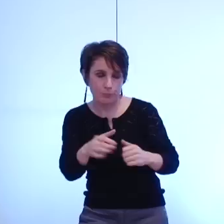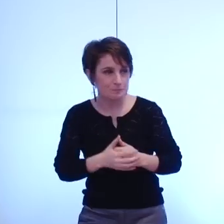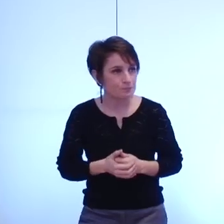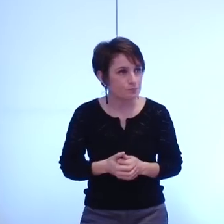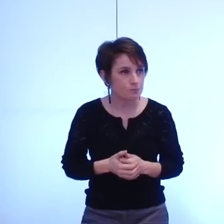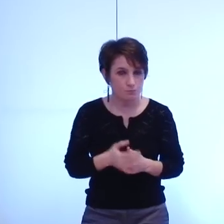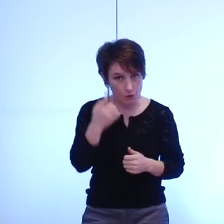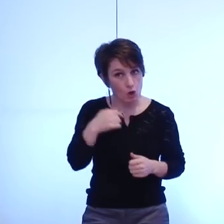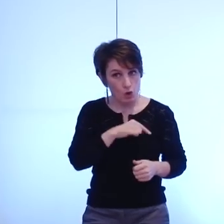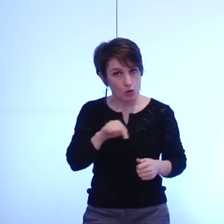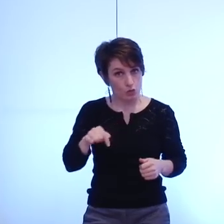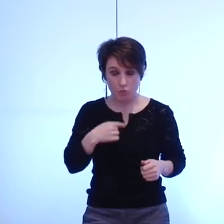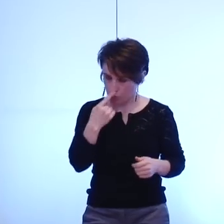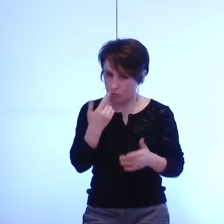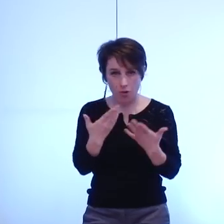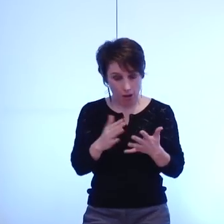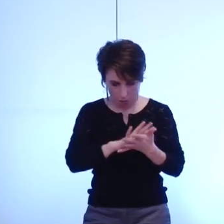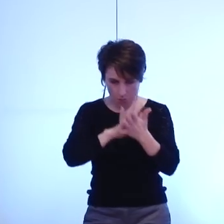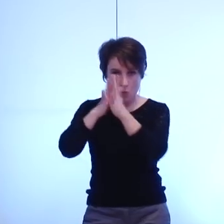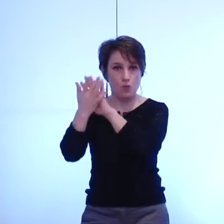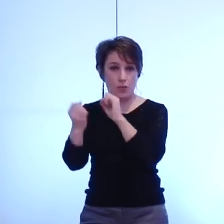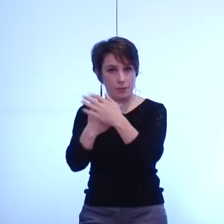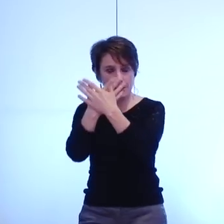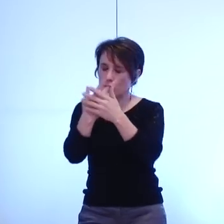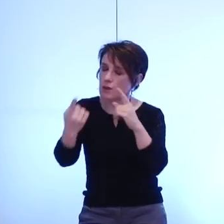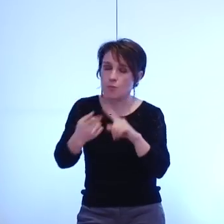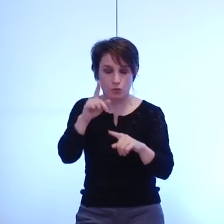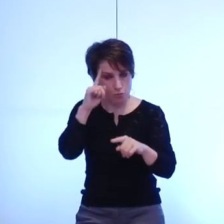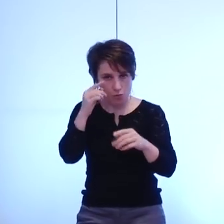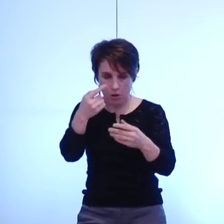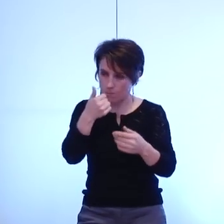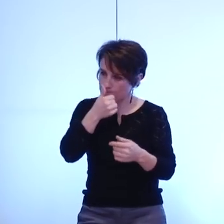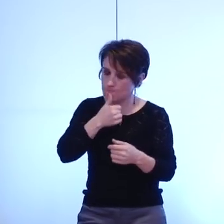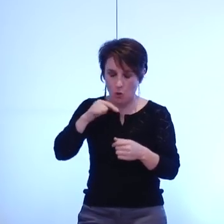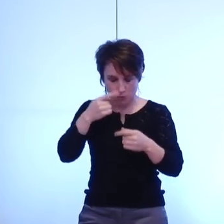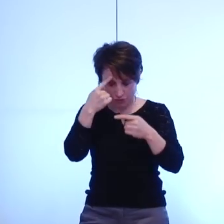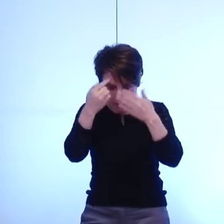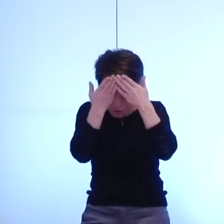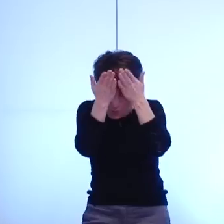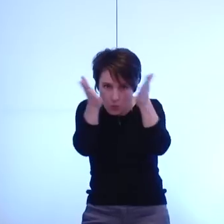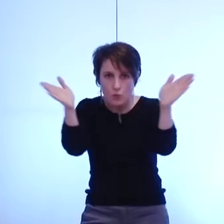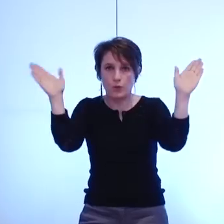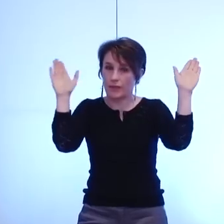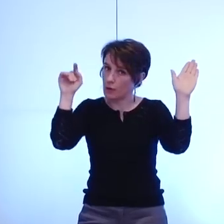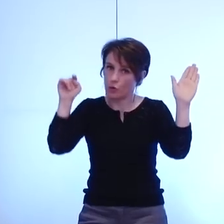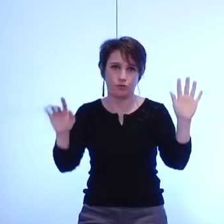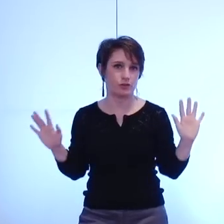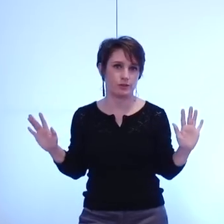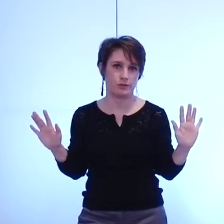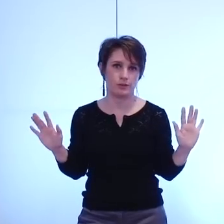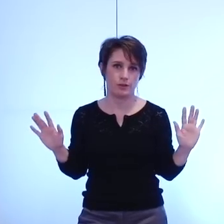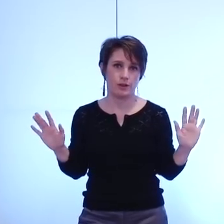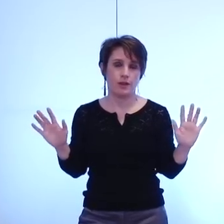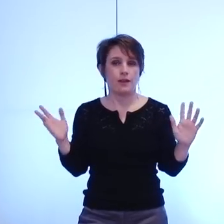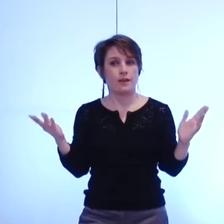nous oblige à voir large et qu'elle nous oblige aussi de penser le développement de Grenoble sans que celle